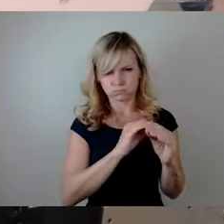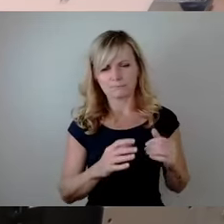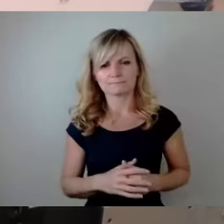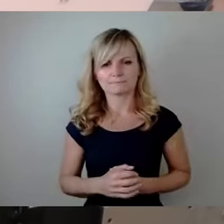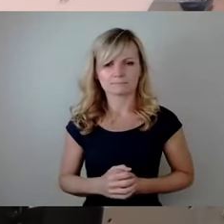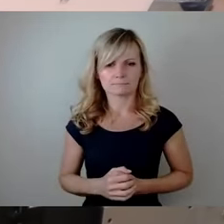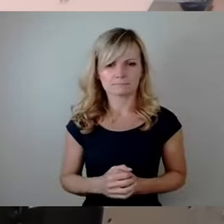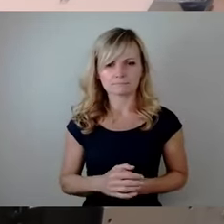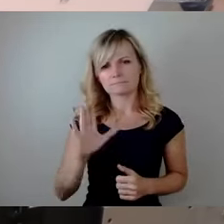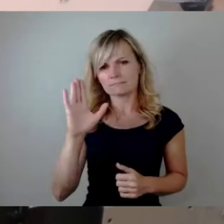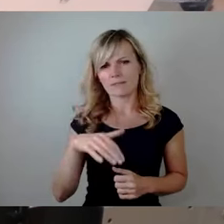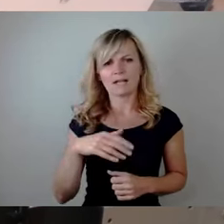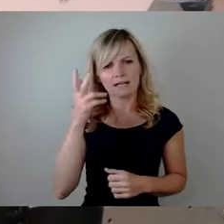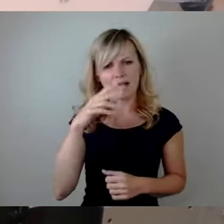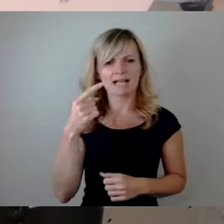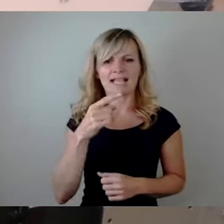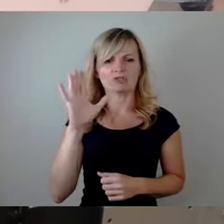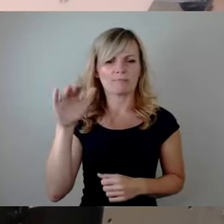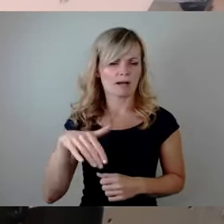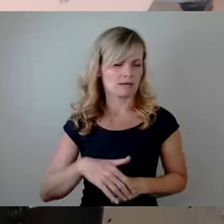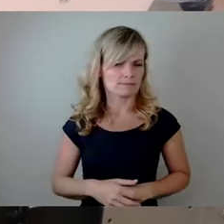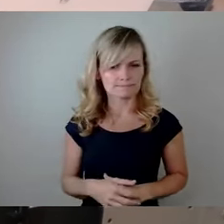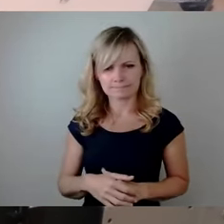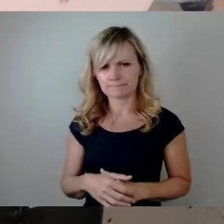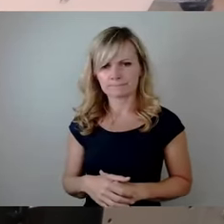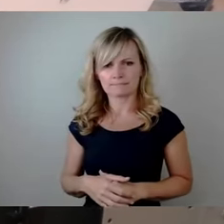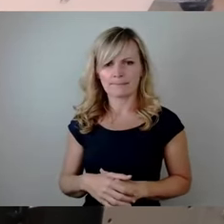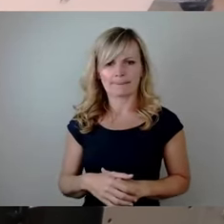Ach, Herr Genschmer, ist es einfach nicht.